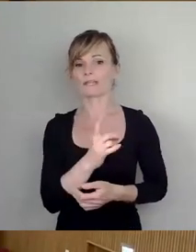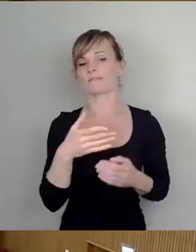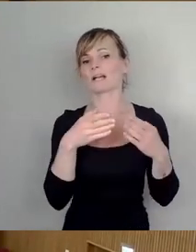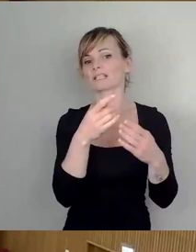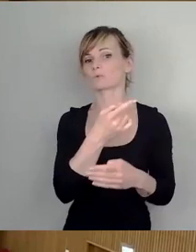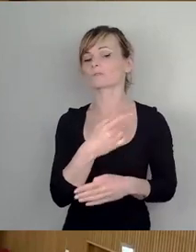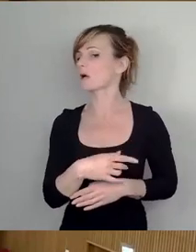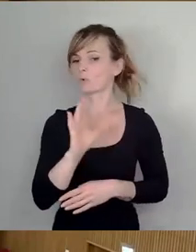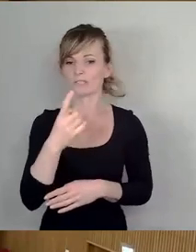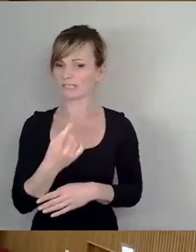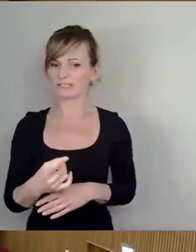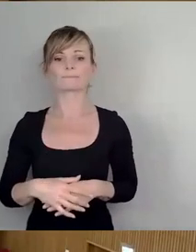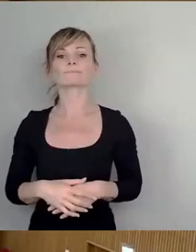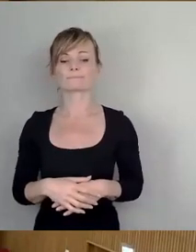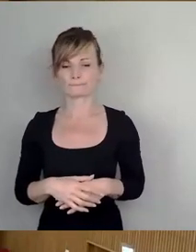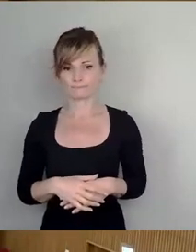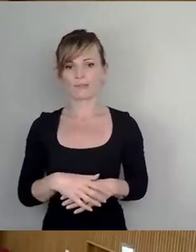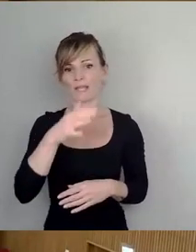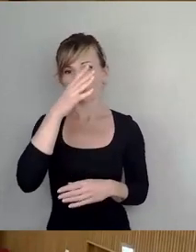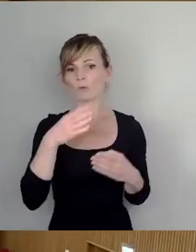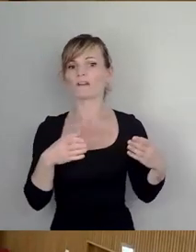Auch nicht. Grüne Fraktion?